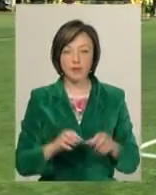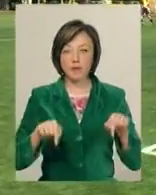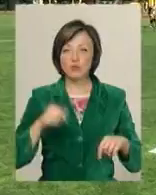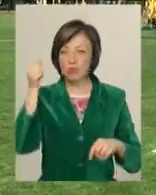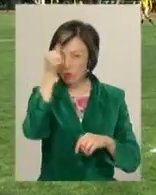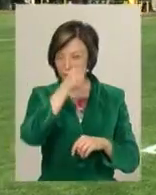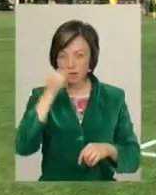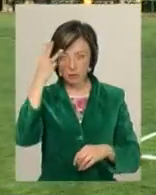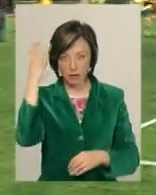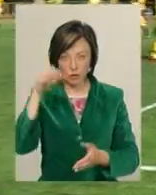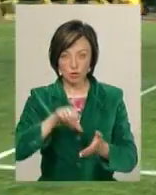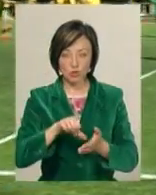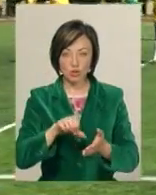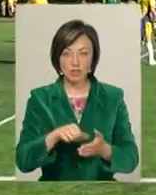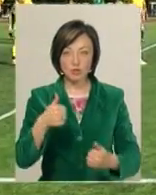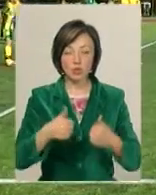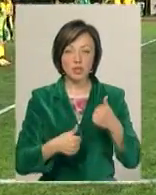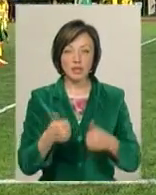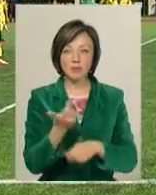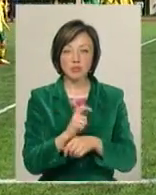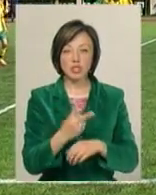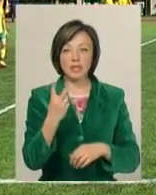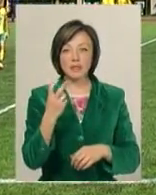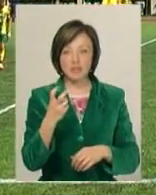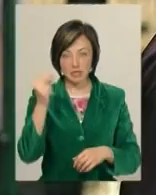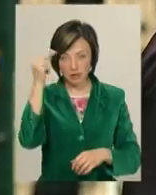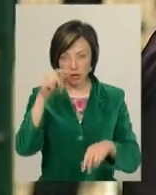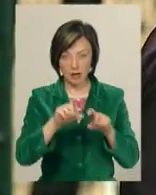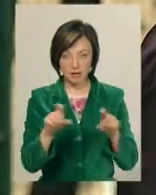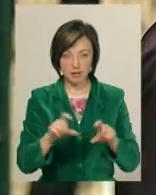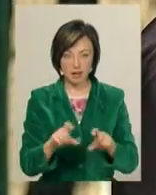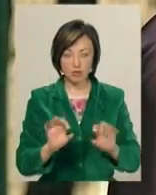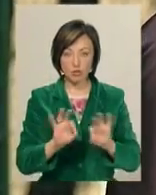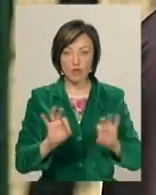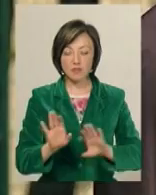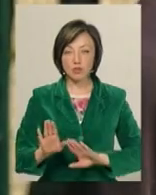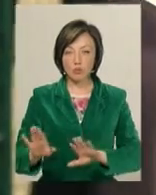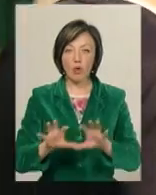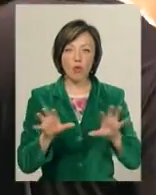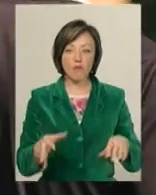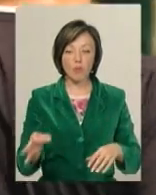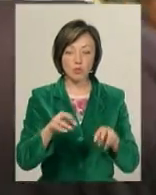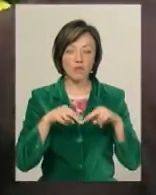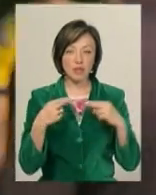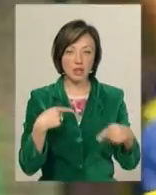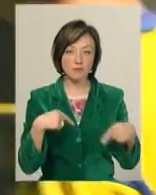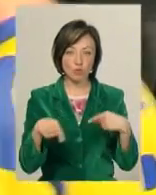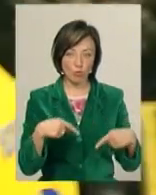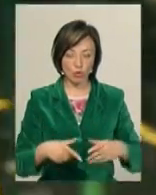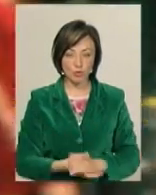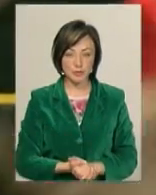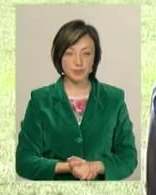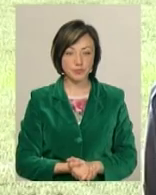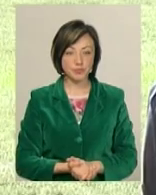році від Хмельниччини участь у турнірі «Шкіряний м'яч» взяли більше двох сотень навчальних закладів, розповів заступник голови обласної федерації футболу Микола